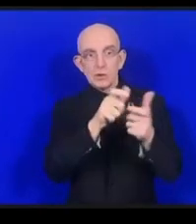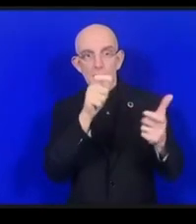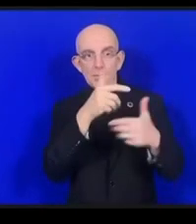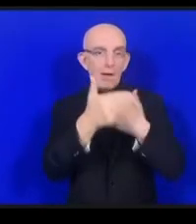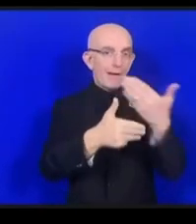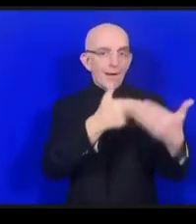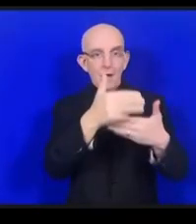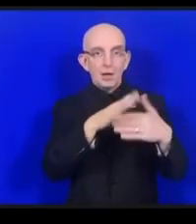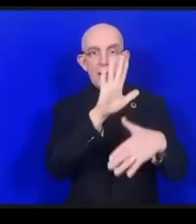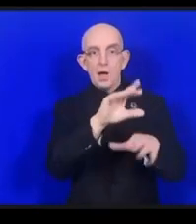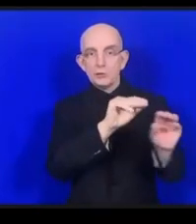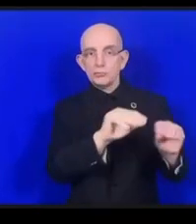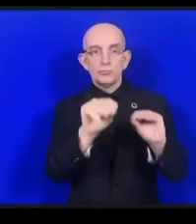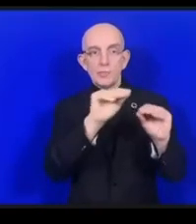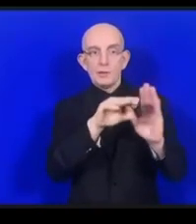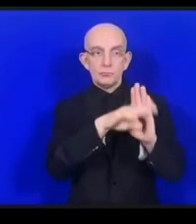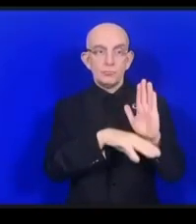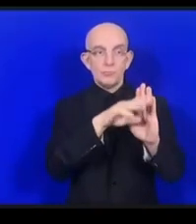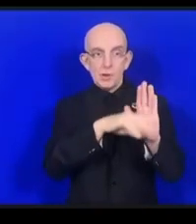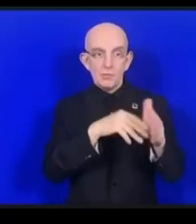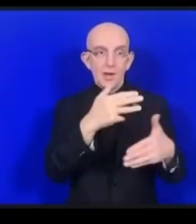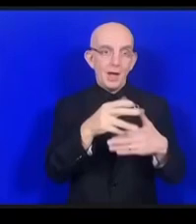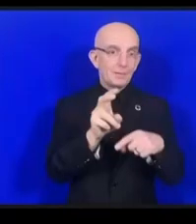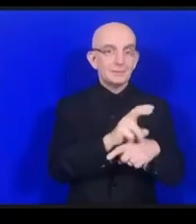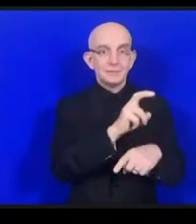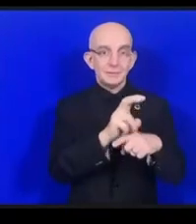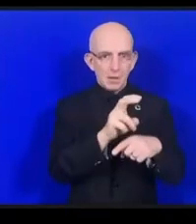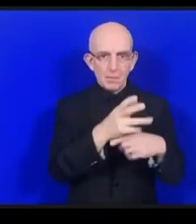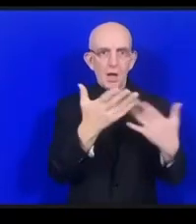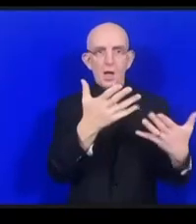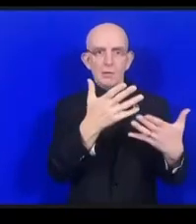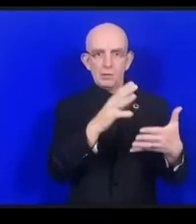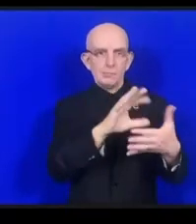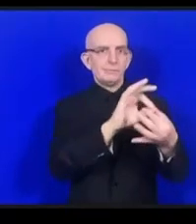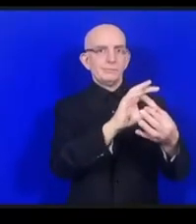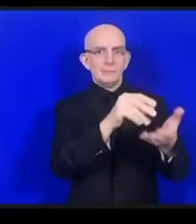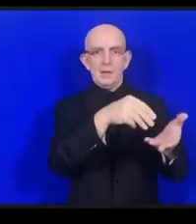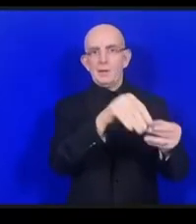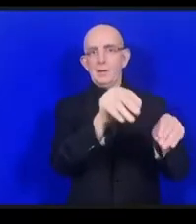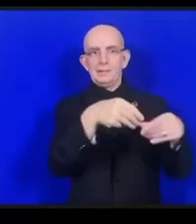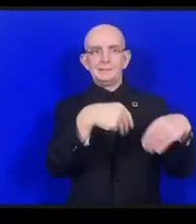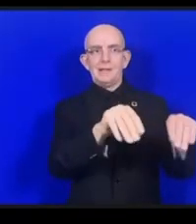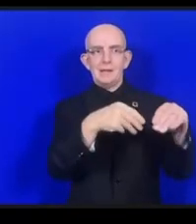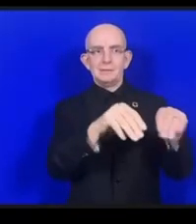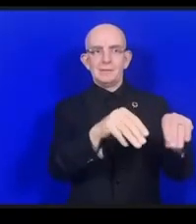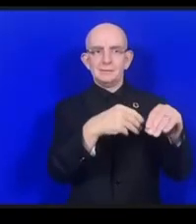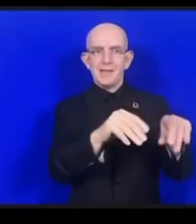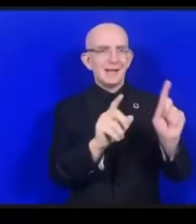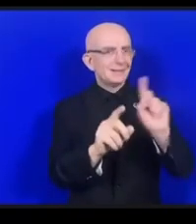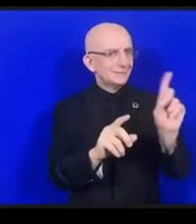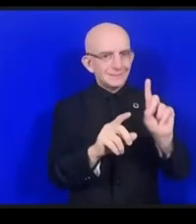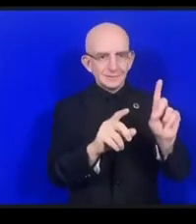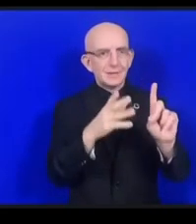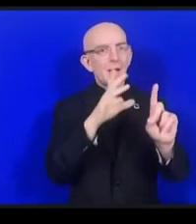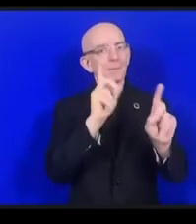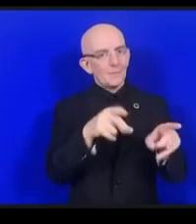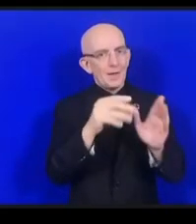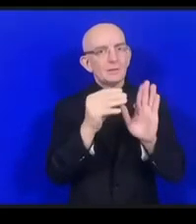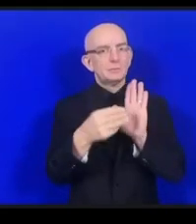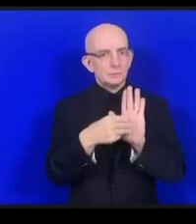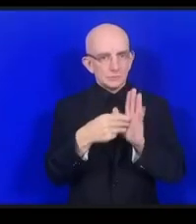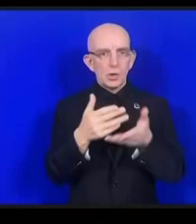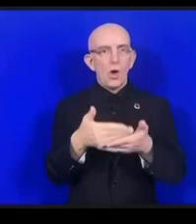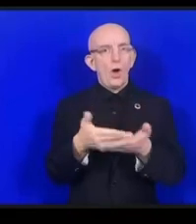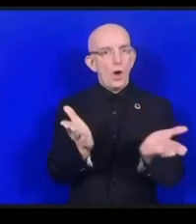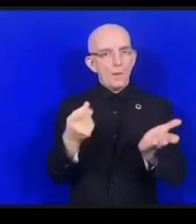民間のコマーシャルなものに商業的なものになってしまいますからサイバーセキュリテに関してはぜひオープン